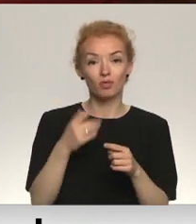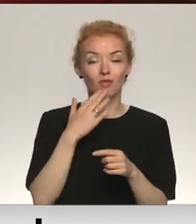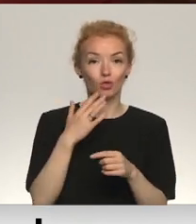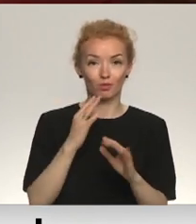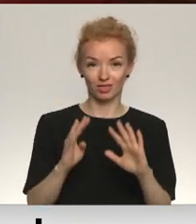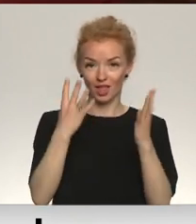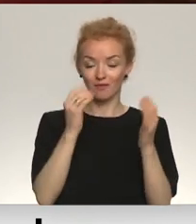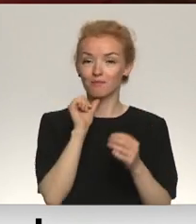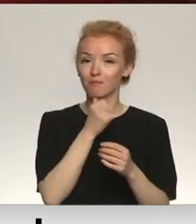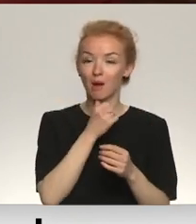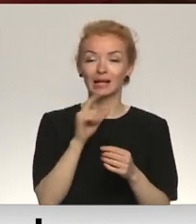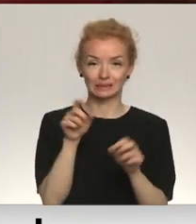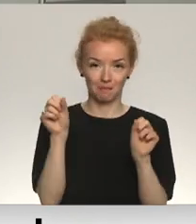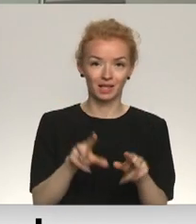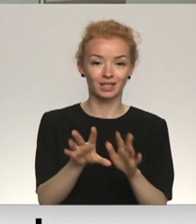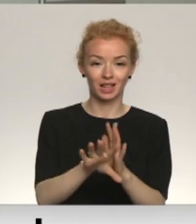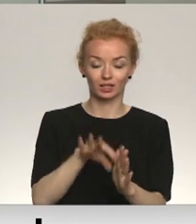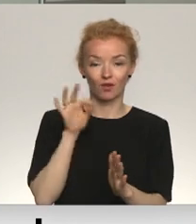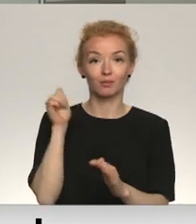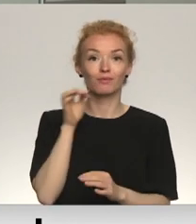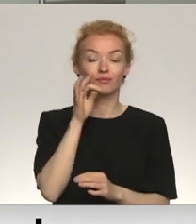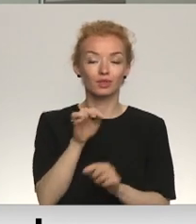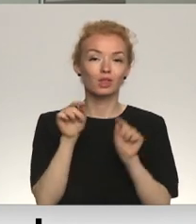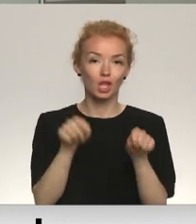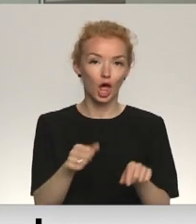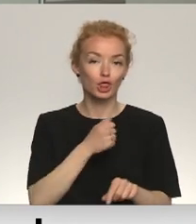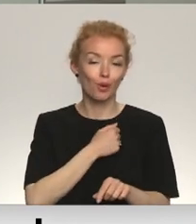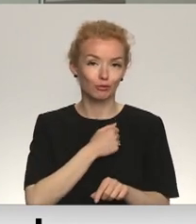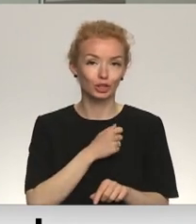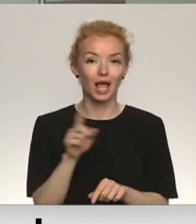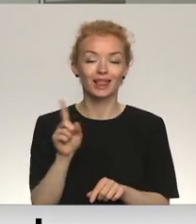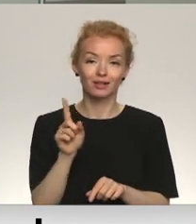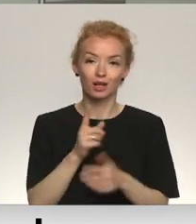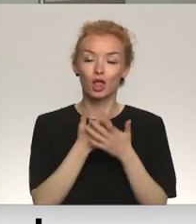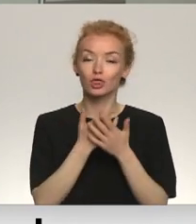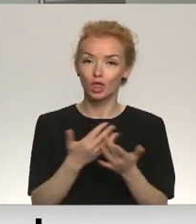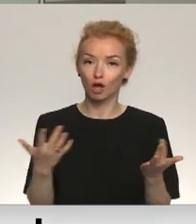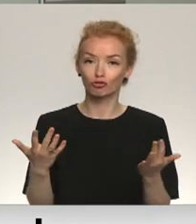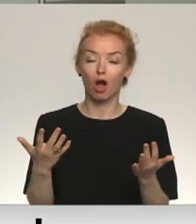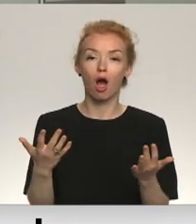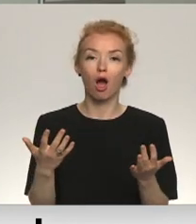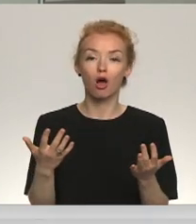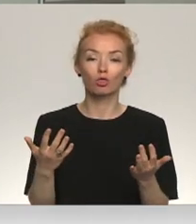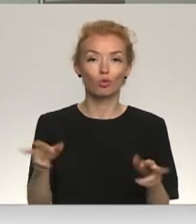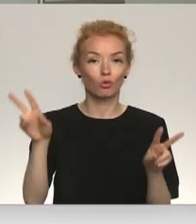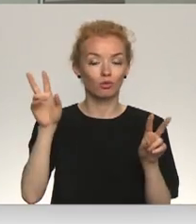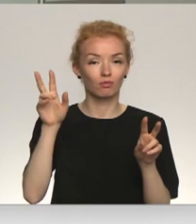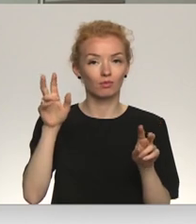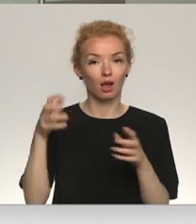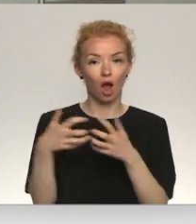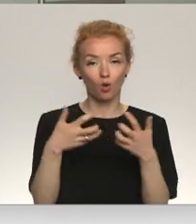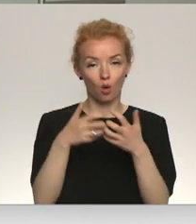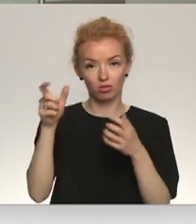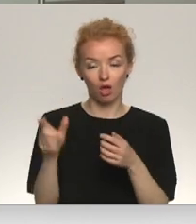9. mājas nav nejaušība. Tā, diemžēl, ir dažādu iekārotāju tēze, ka